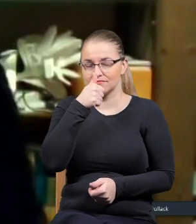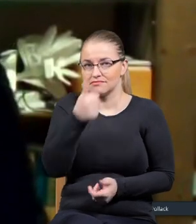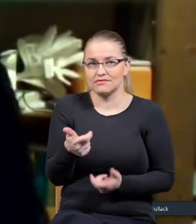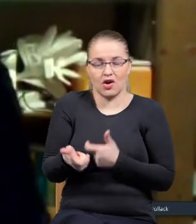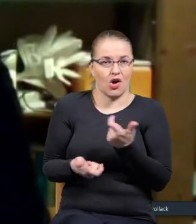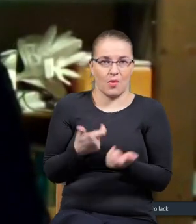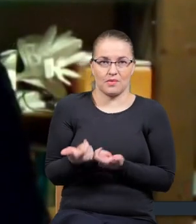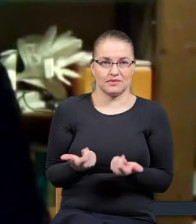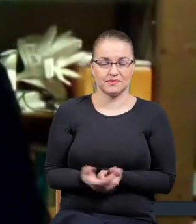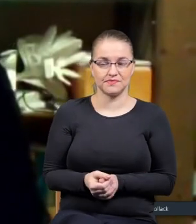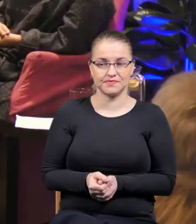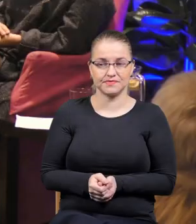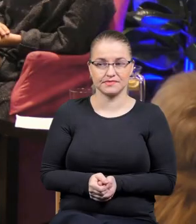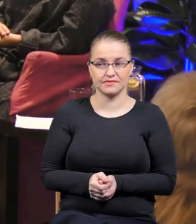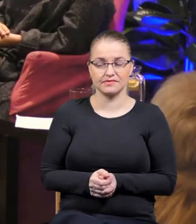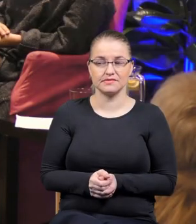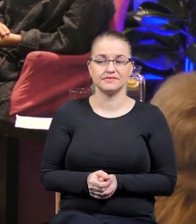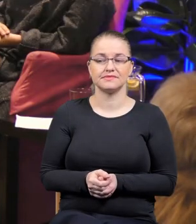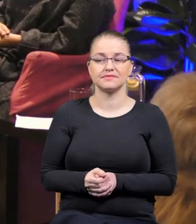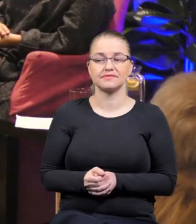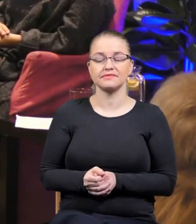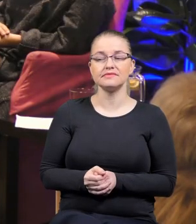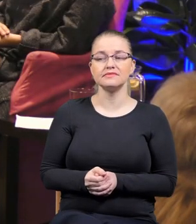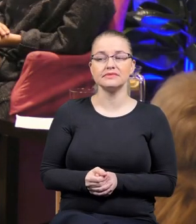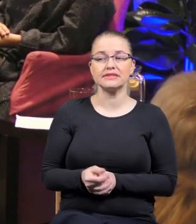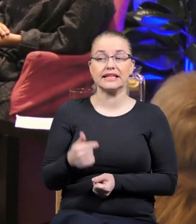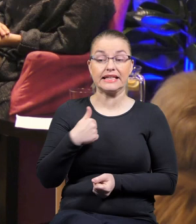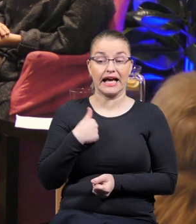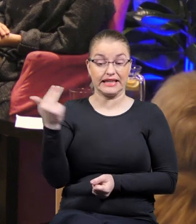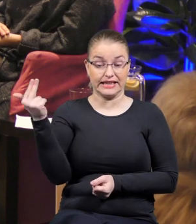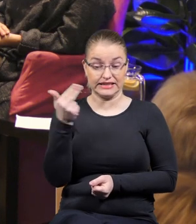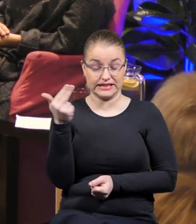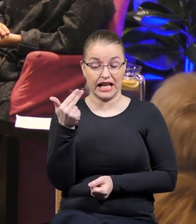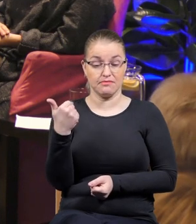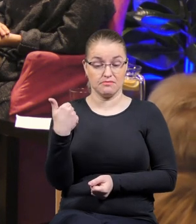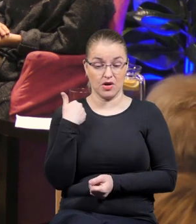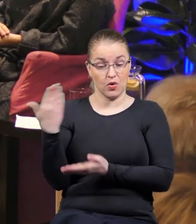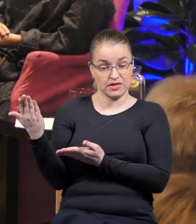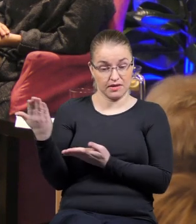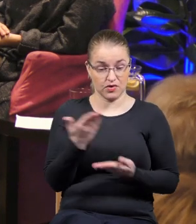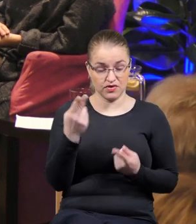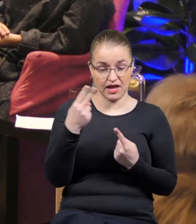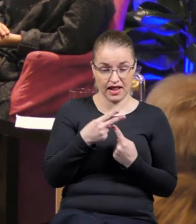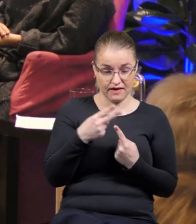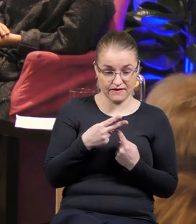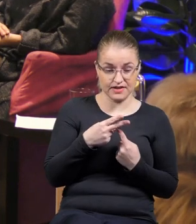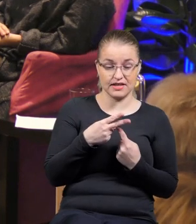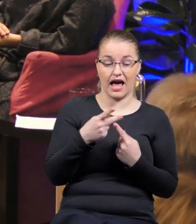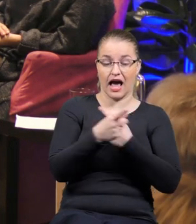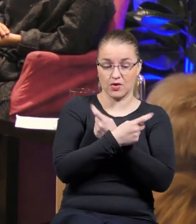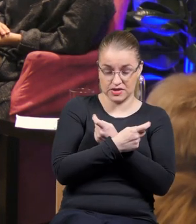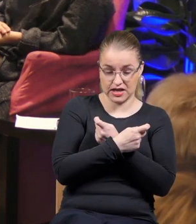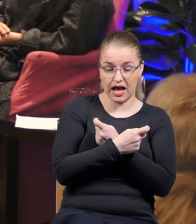Jestem bezradny. Ja w niedzielę zostałem zaproszony do telewizji austriackiej